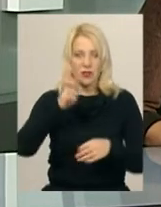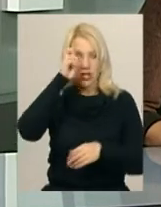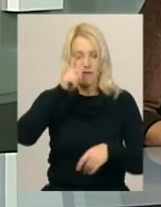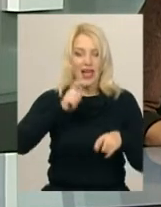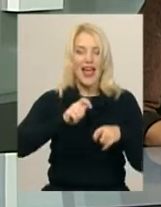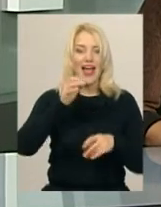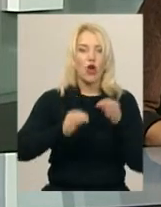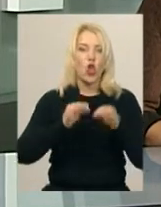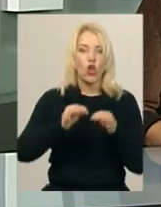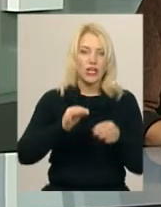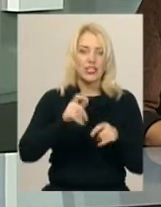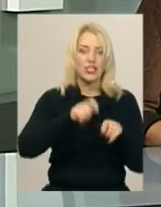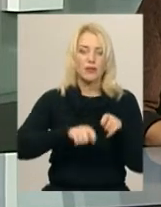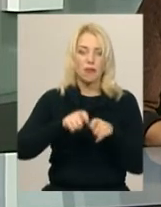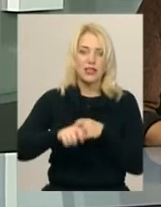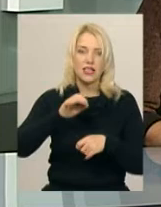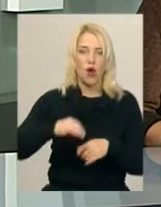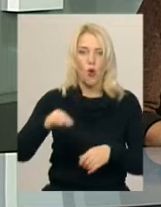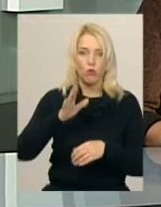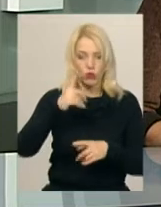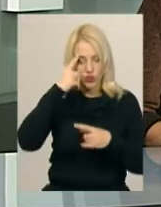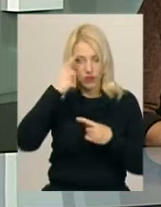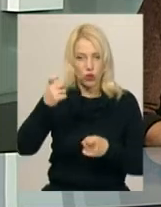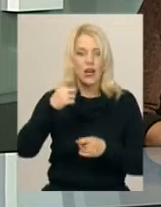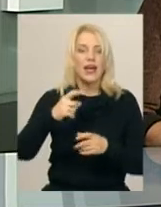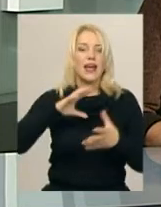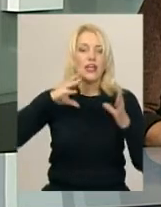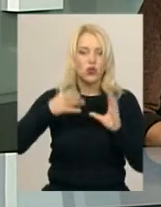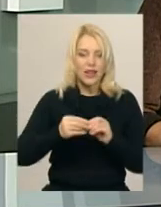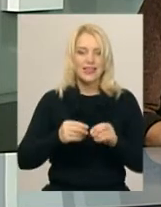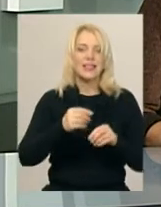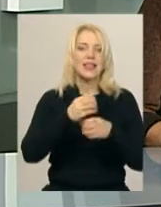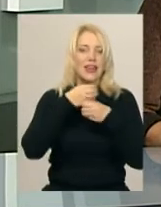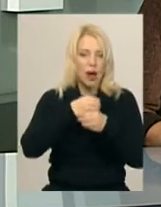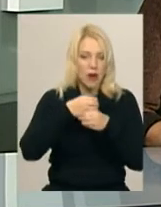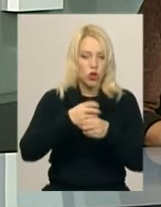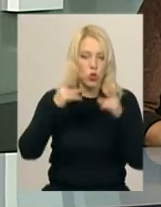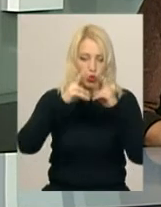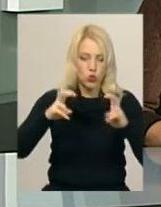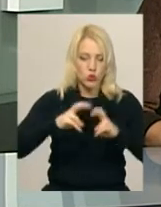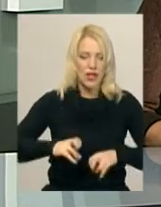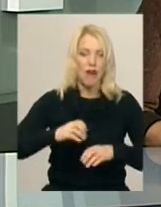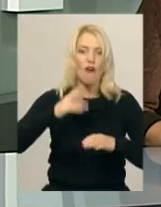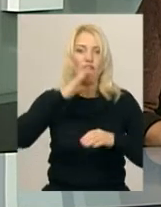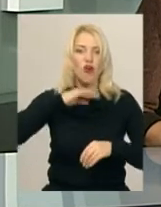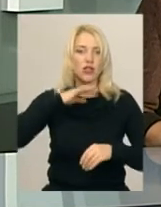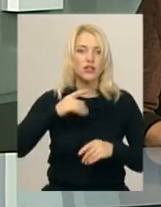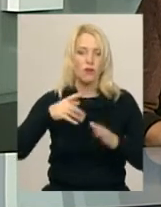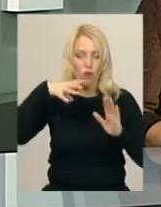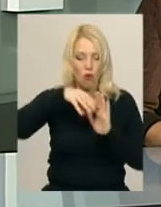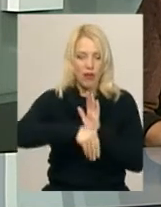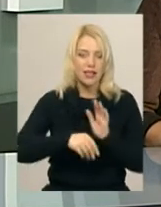екологічній інспекції Хмельницької області будуть відомі результати інструментально-лабораторних досліджень проб води, проведених в рамках